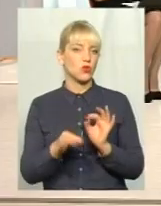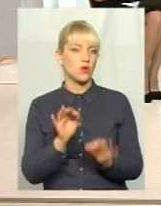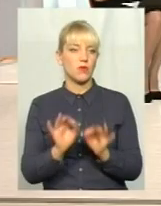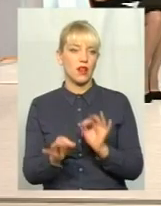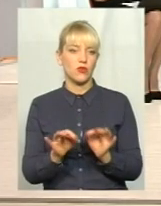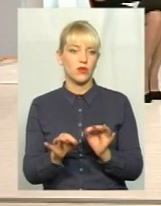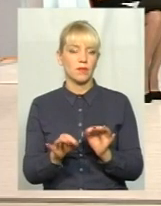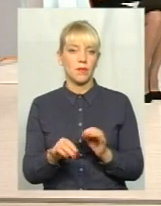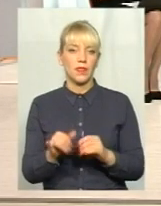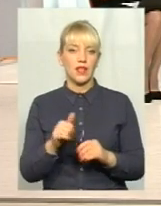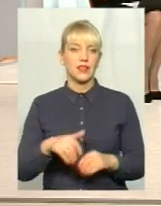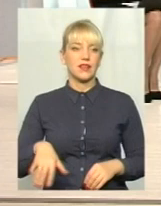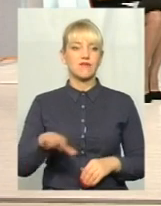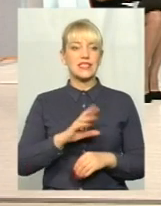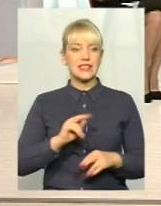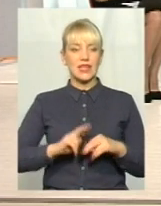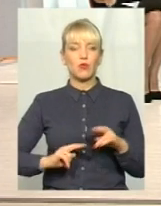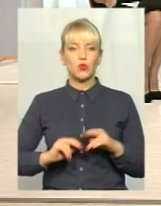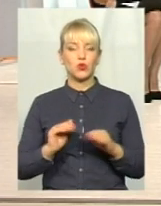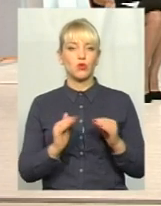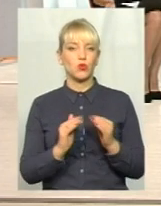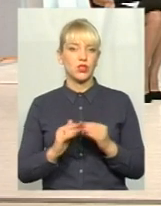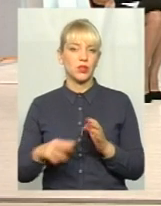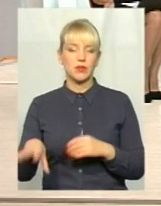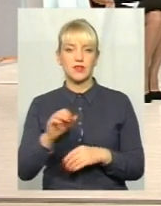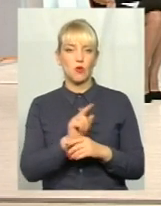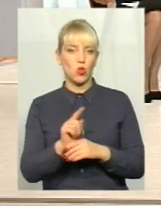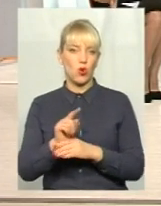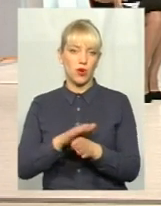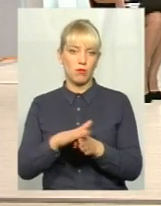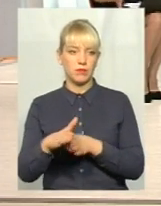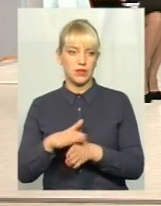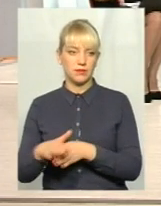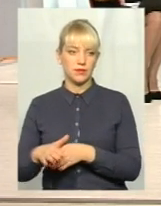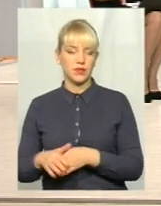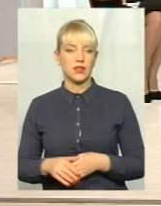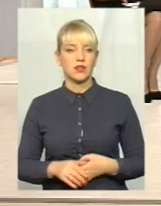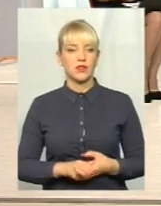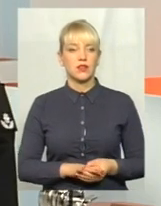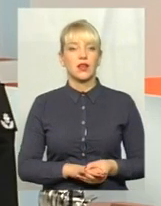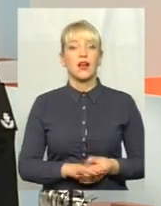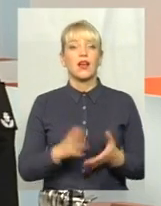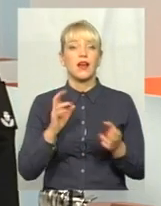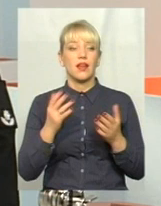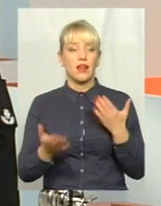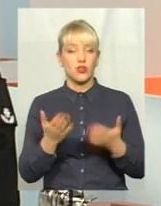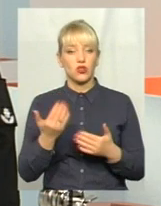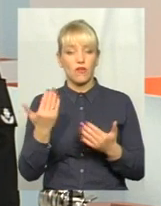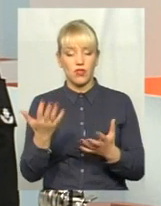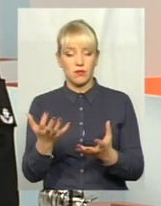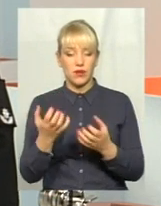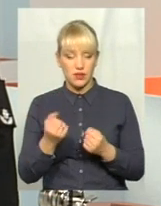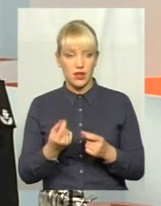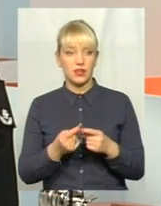будують будинки зі всіма нормами. От якось так виходить. То як? Раз вони прийняли, так? Значить, воно,